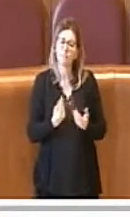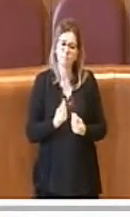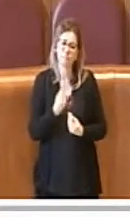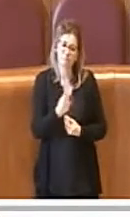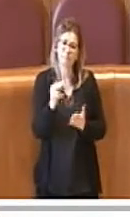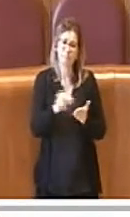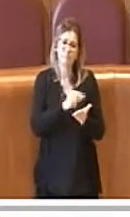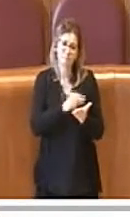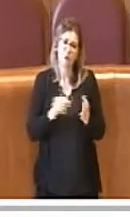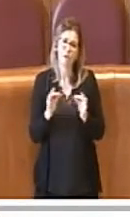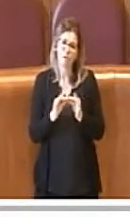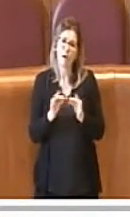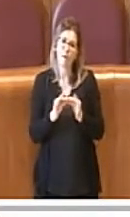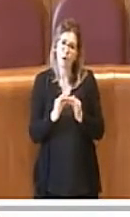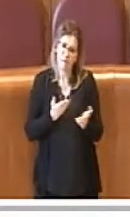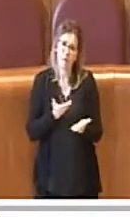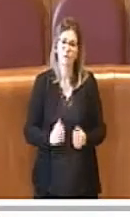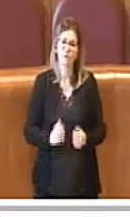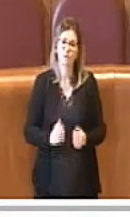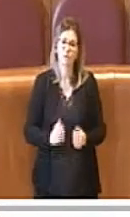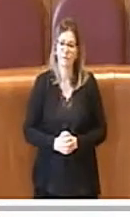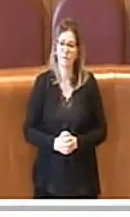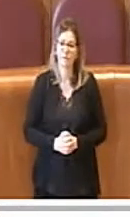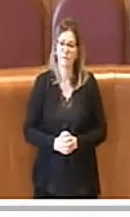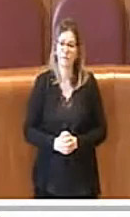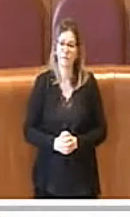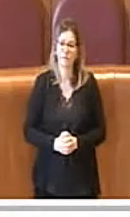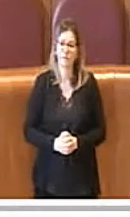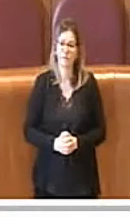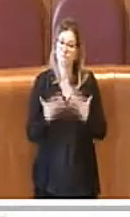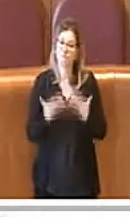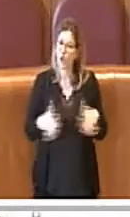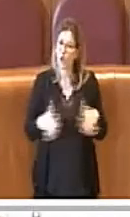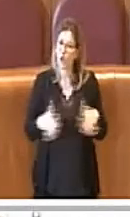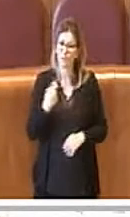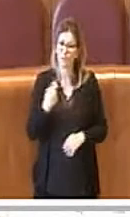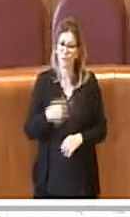voto favorevole a questa mozione. Ho concluso, Presidente.